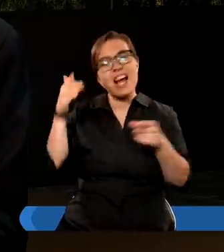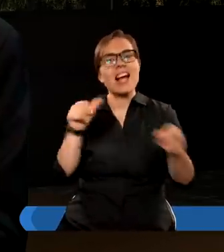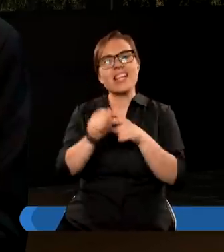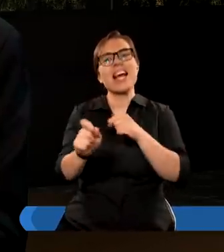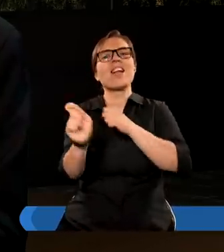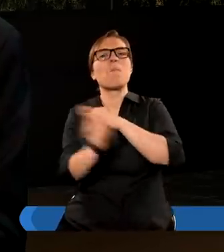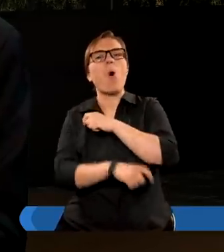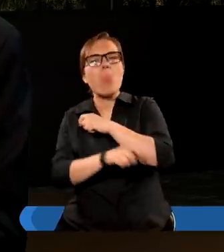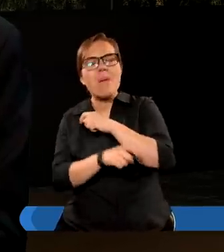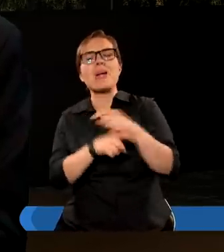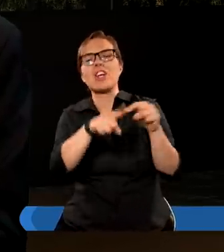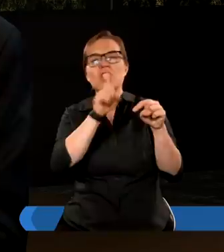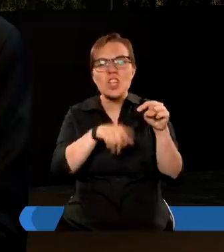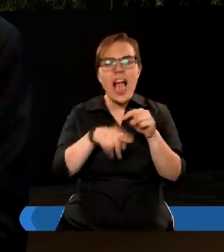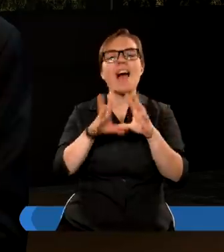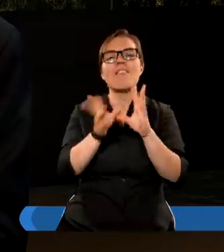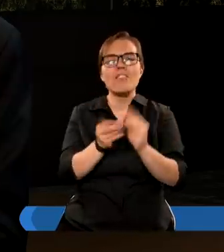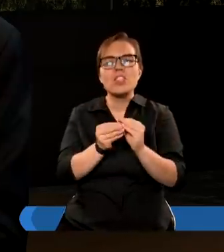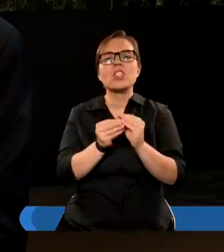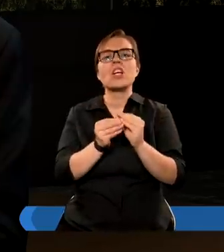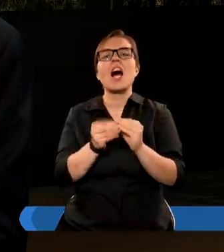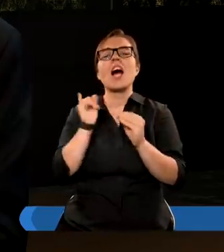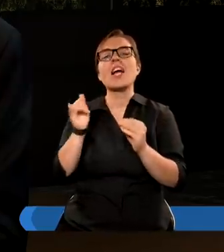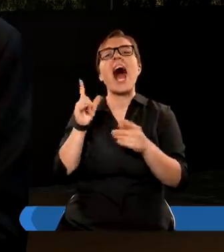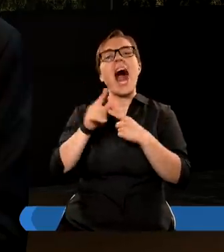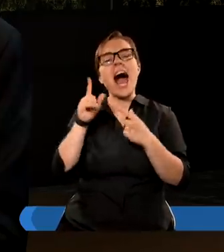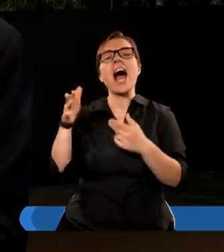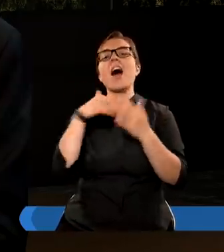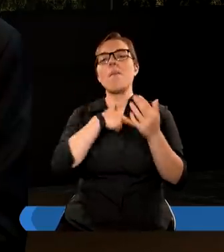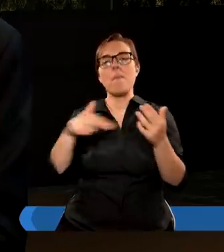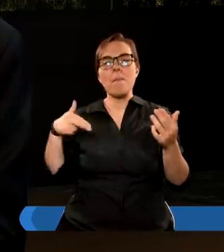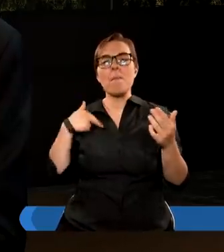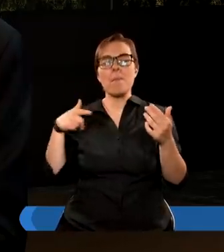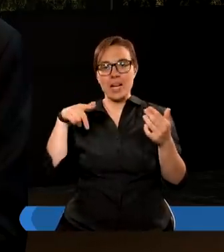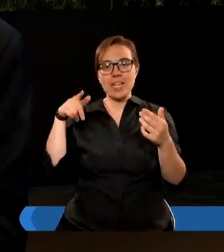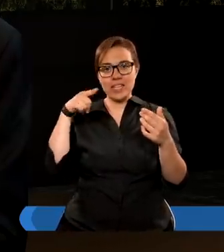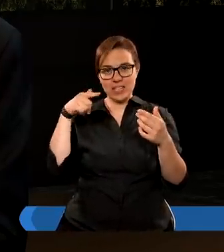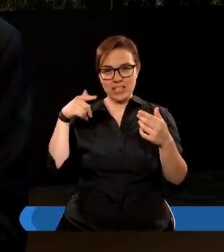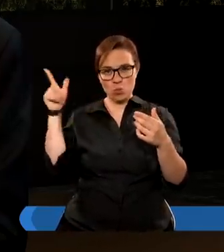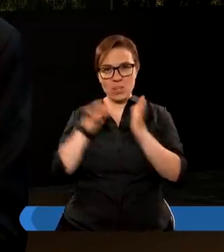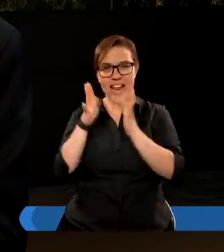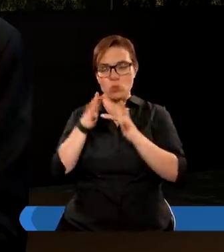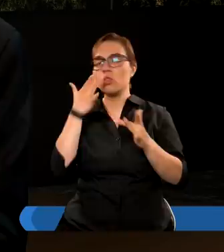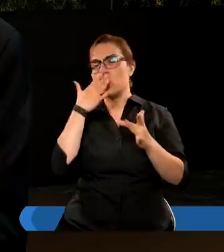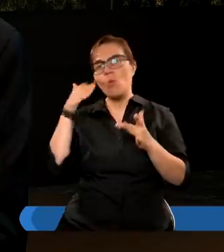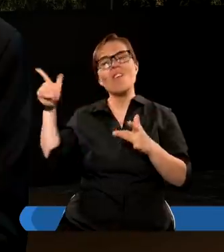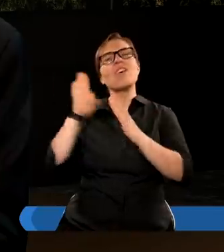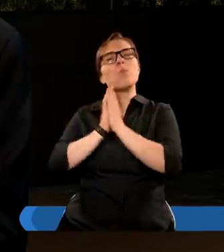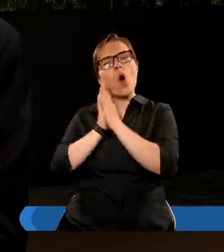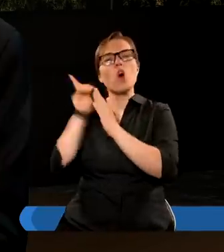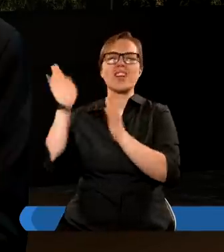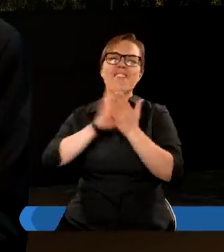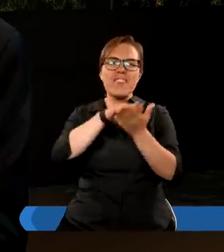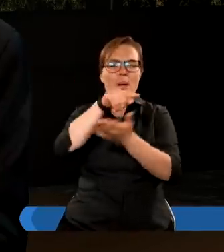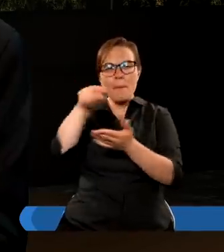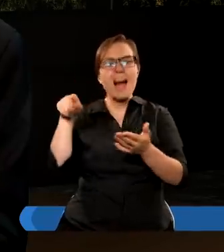byśmy gotowi jesteśmy potępić ludzi. A w pewnym momencie Pan Jezus, ojcze, wybacz im, bo nie są świadomi. Przyjdzie czas, kiedy